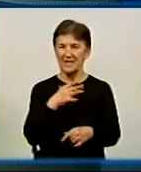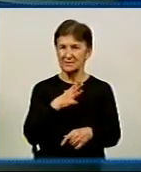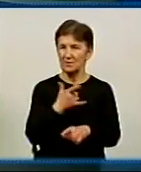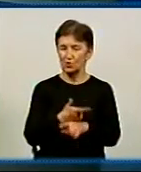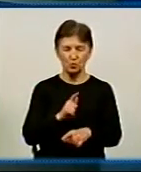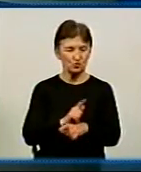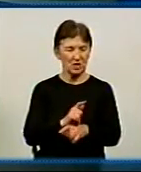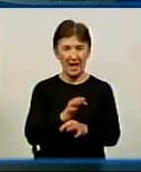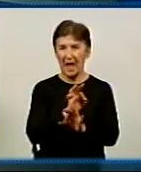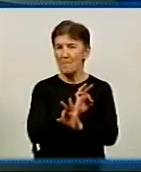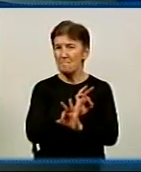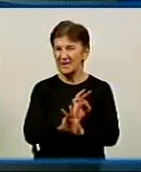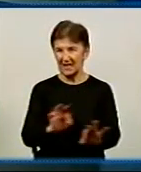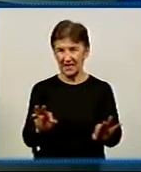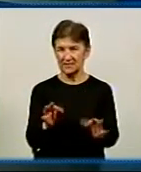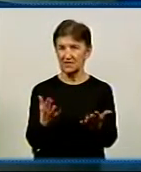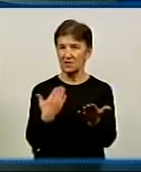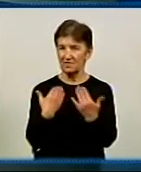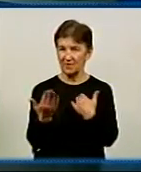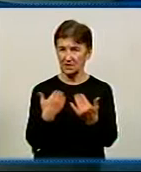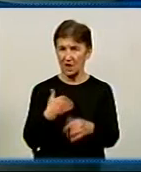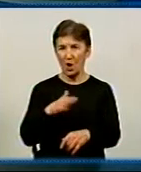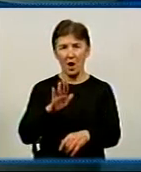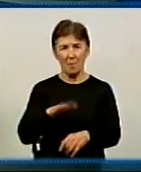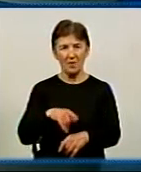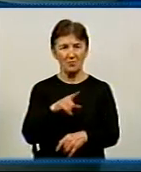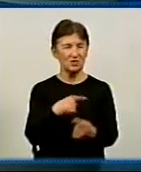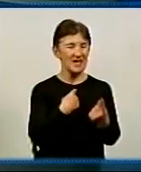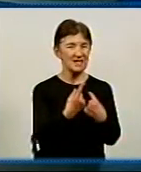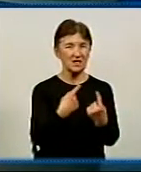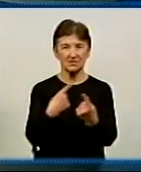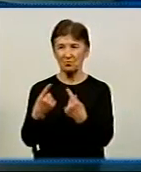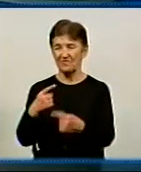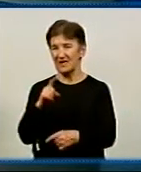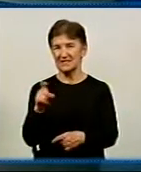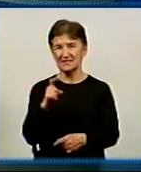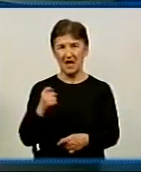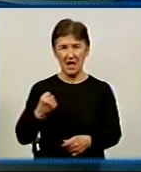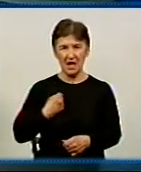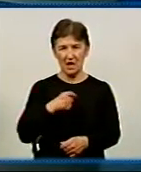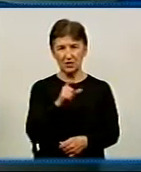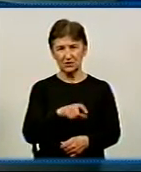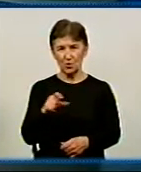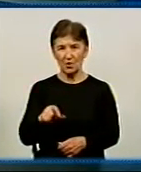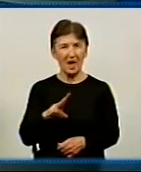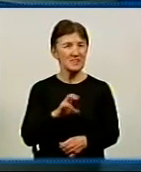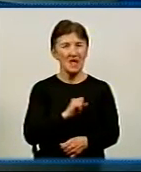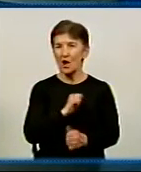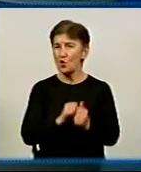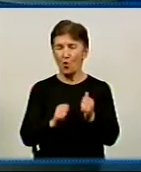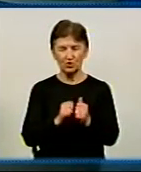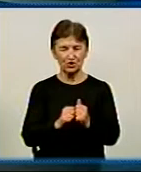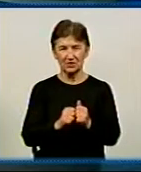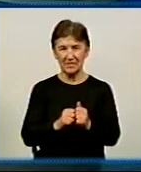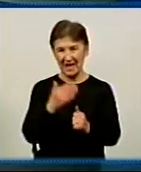прекрасні відносини, все. Потім вони розмовляли з солдатами, потім їм, ну не кожен психолог видержує все. І ми, п'ять вони